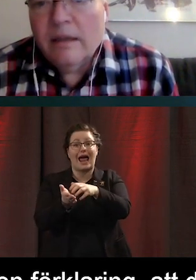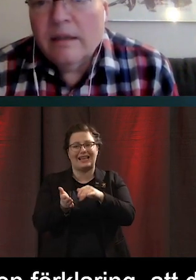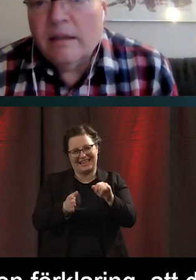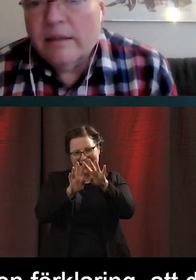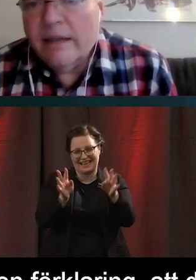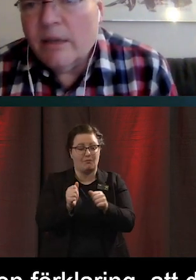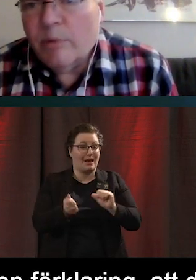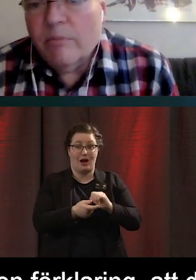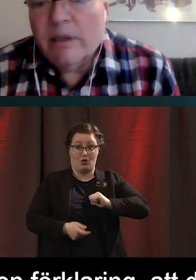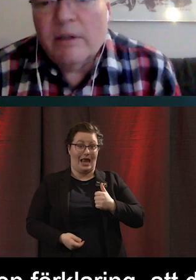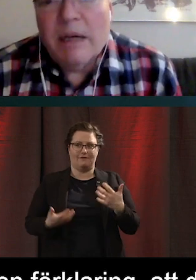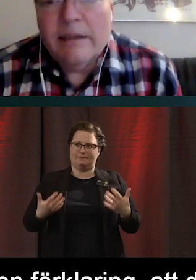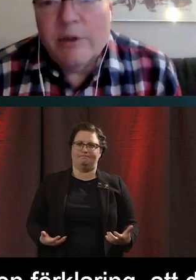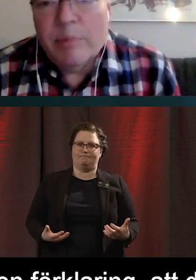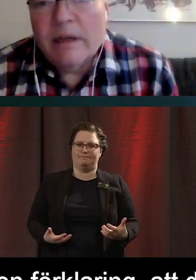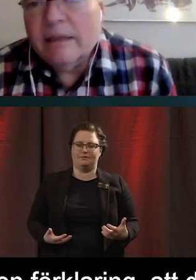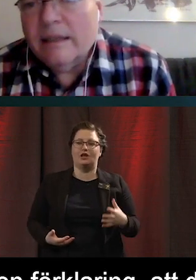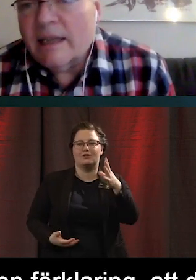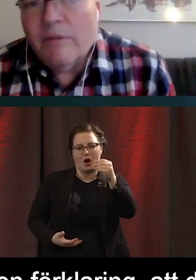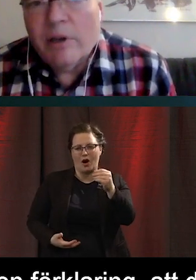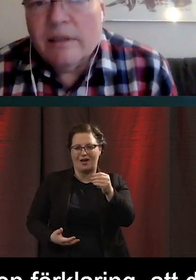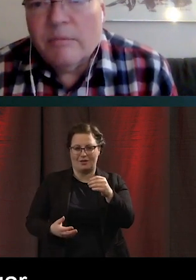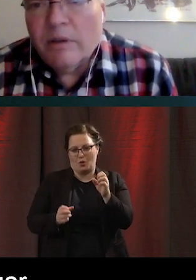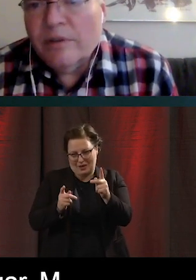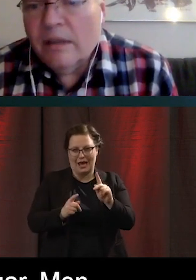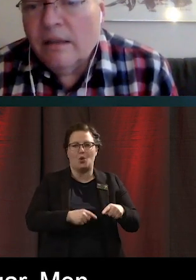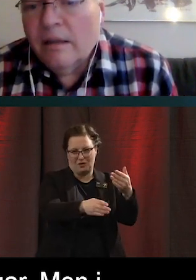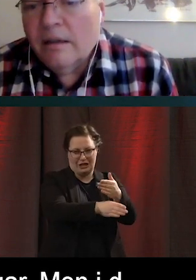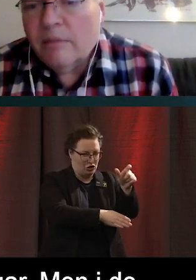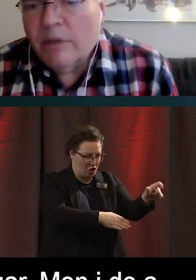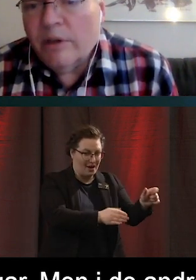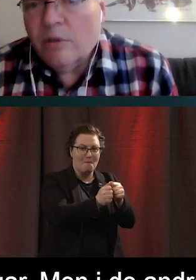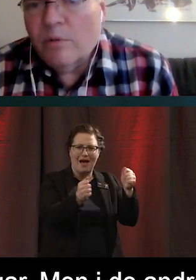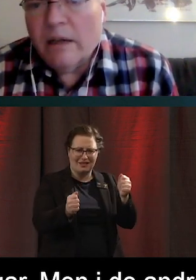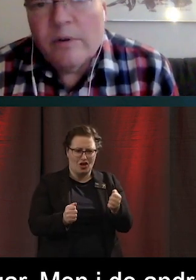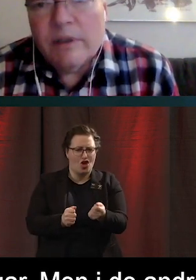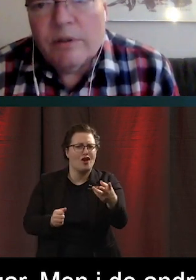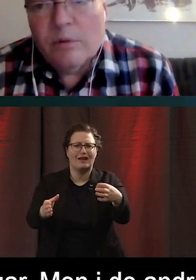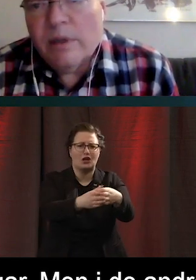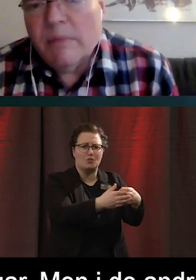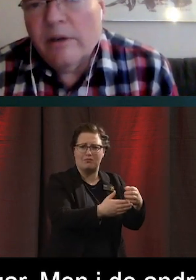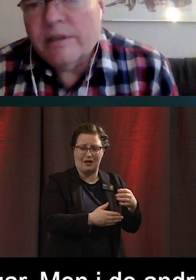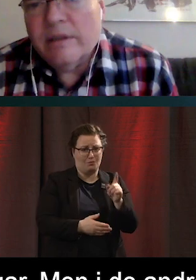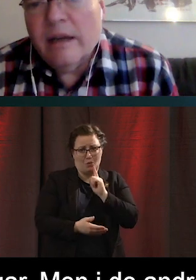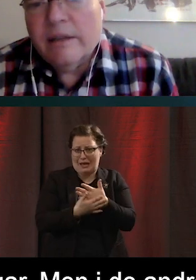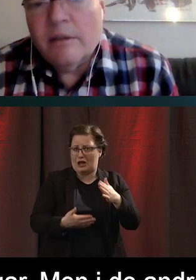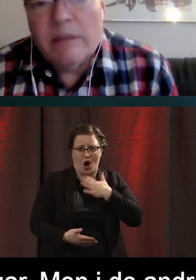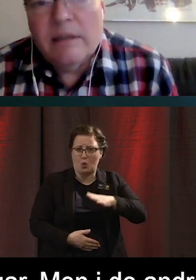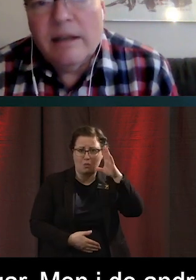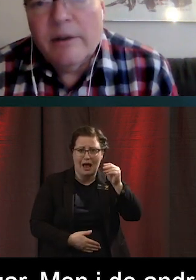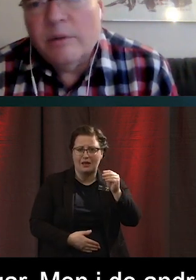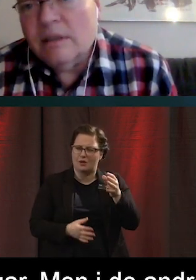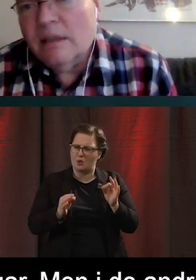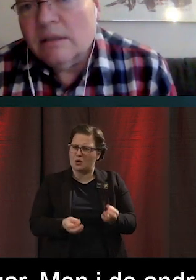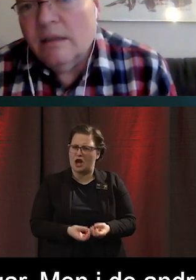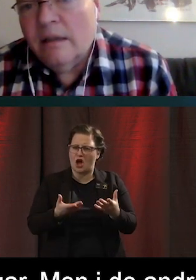kanske tänker på det, men i de andra grupperna är det inte lika vanligt att man har en god man. Och vi tror att man löser det här genom att